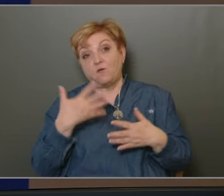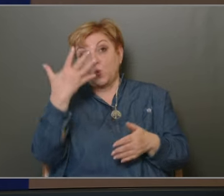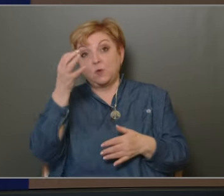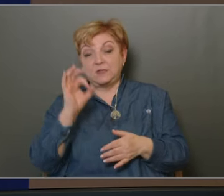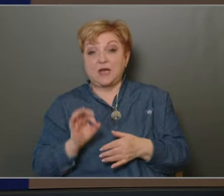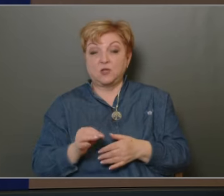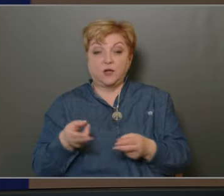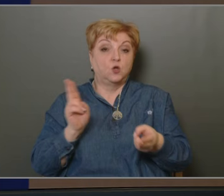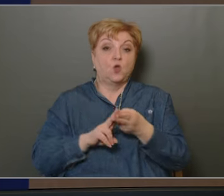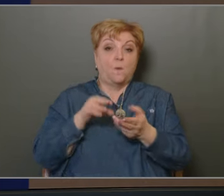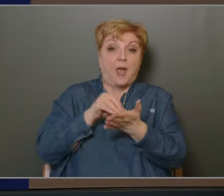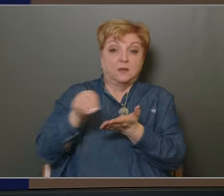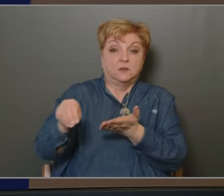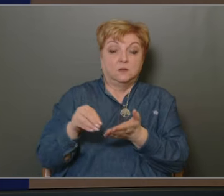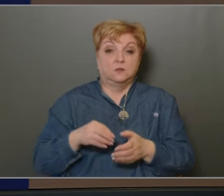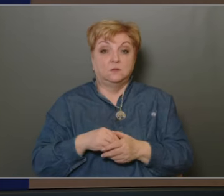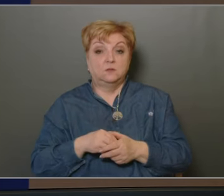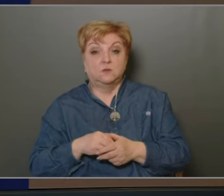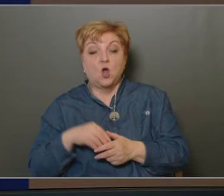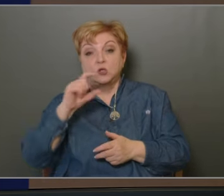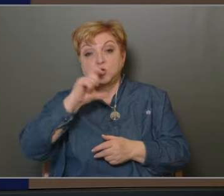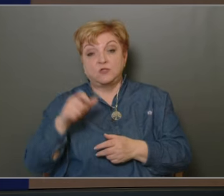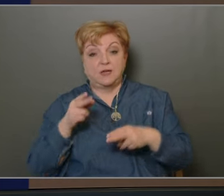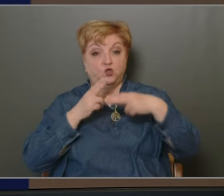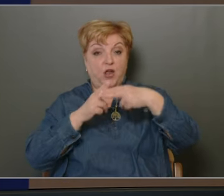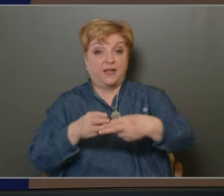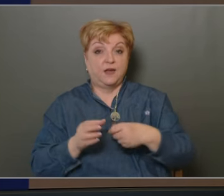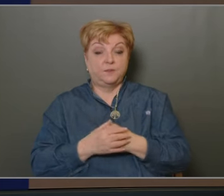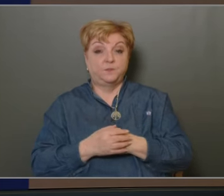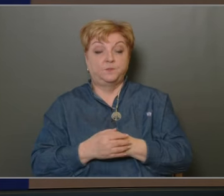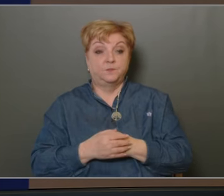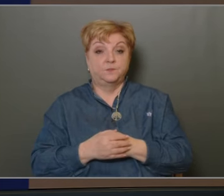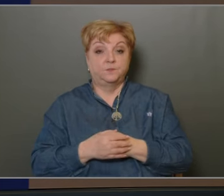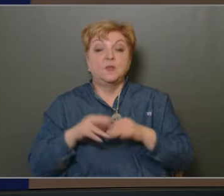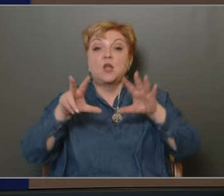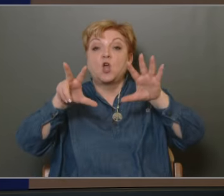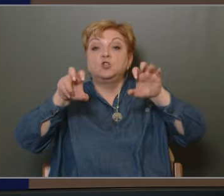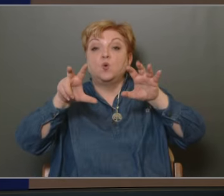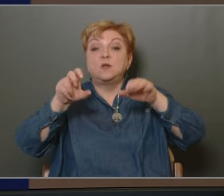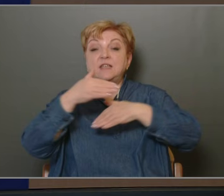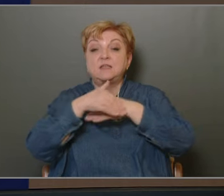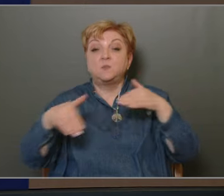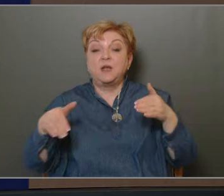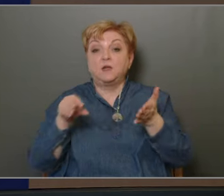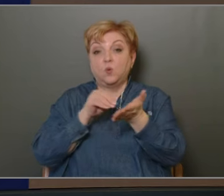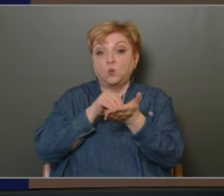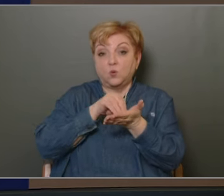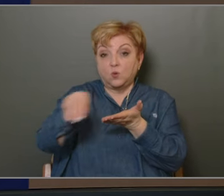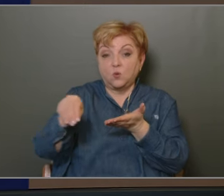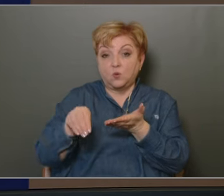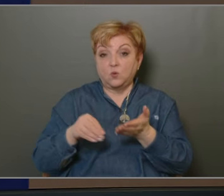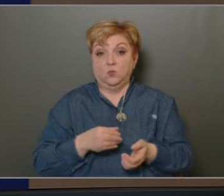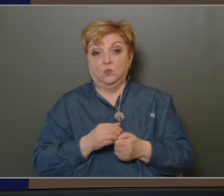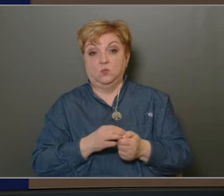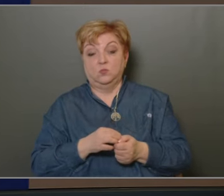százalékkal többet fordítani a szociális segélyezésre. 800 millió forintos nagyságrendet fordítunk a